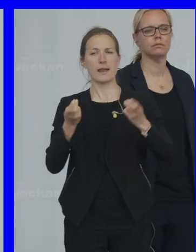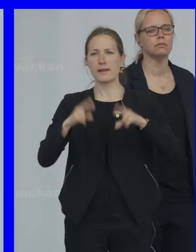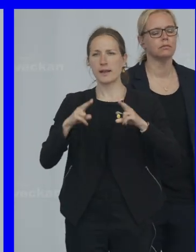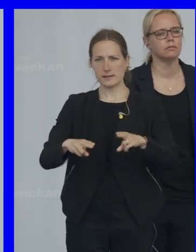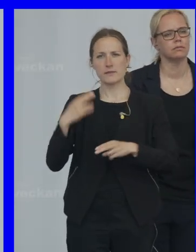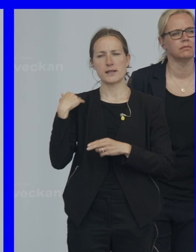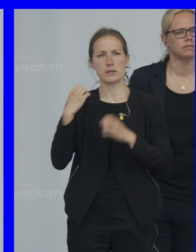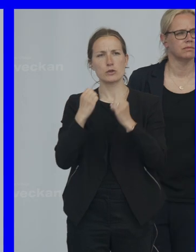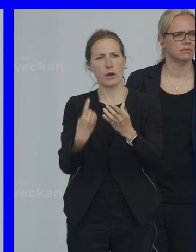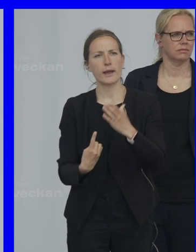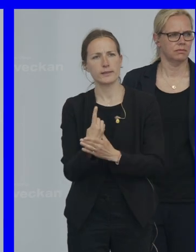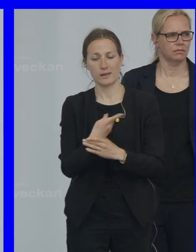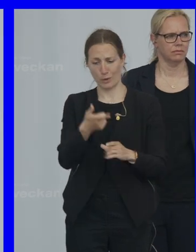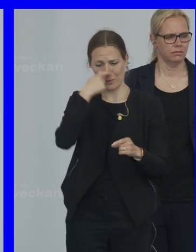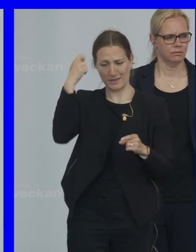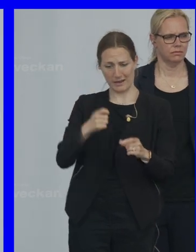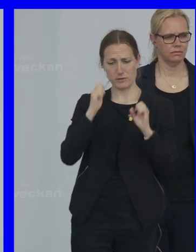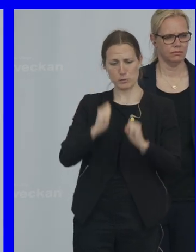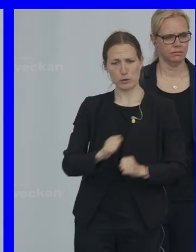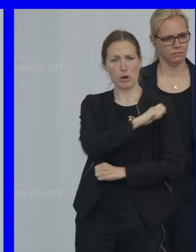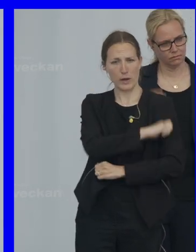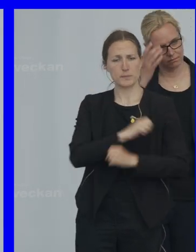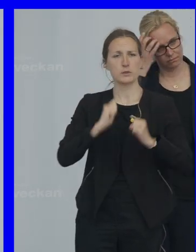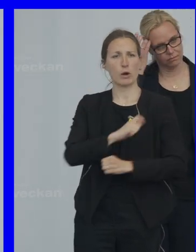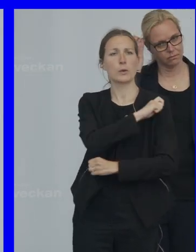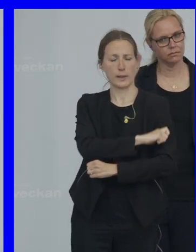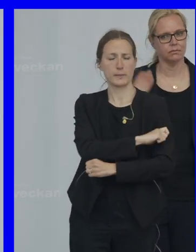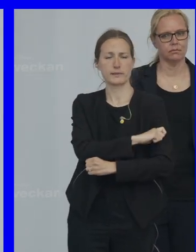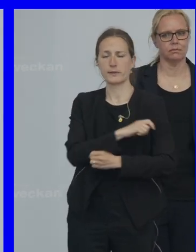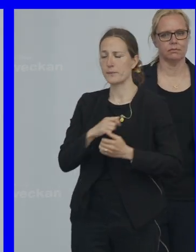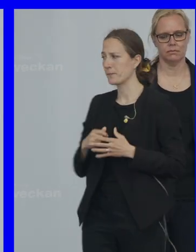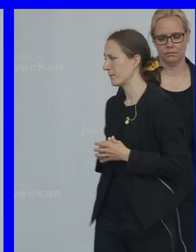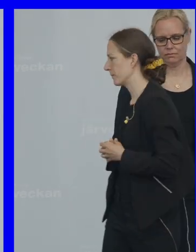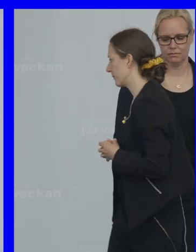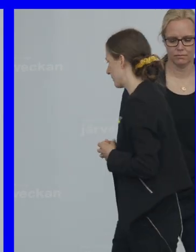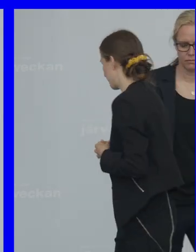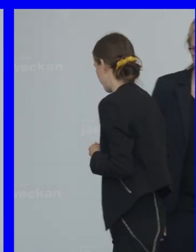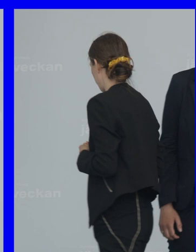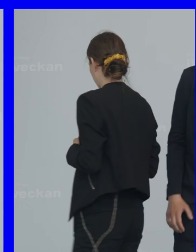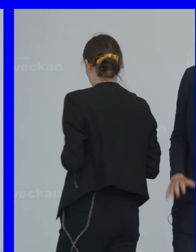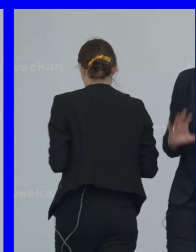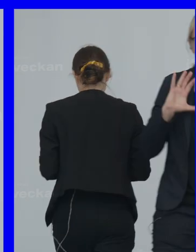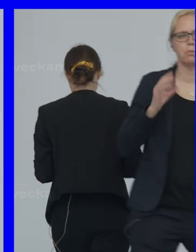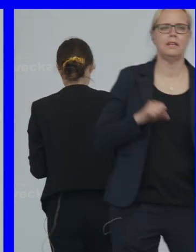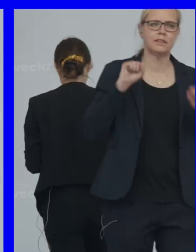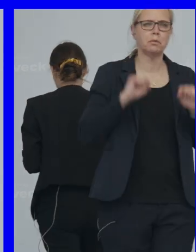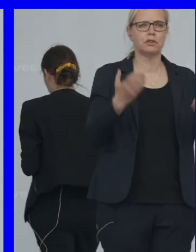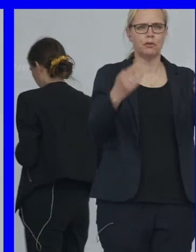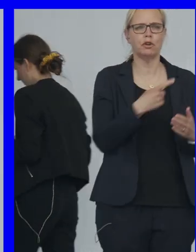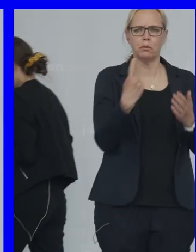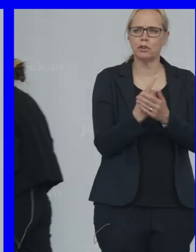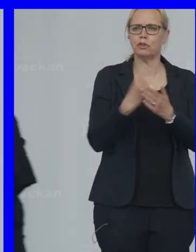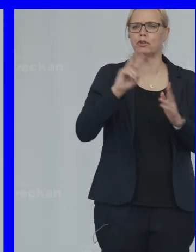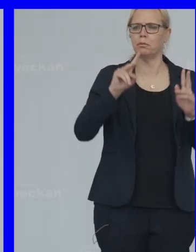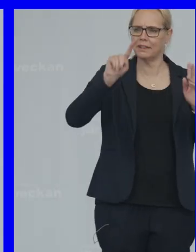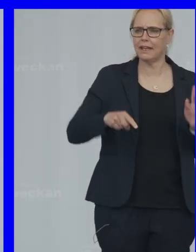ska ske De straff som behöver skärpas Ska skärpas Och polisen ska få De resurser som krävs För